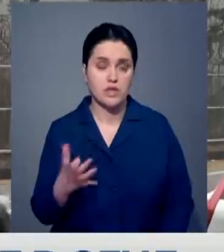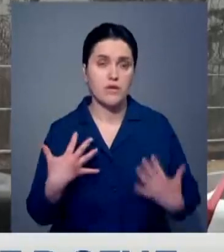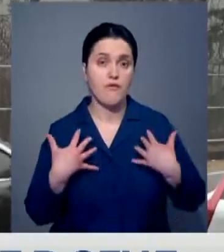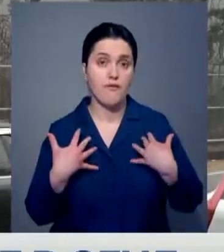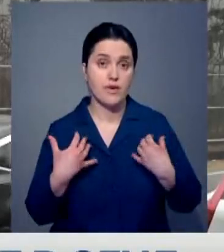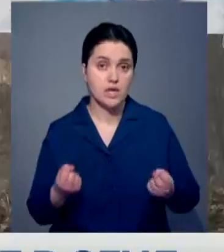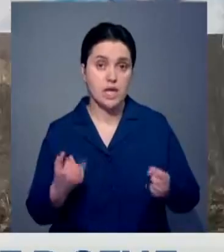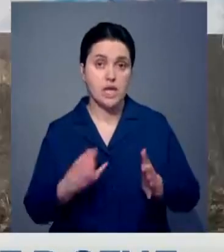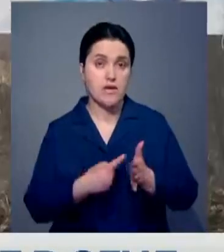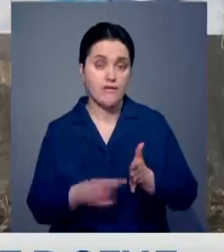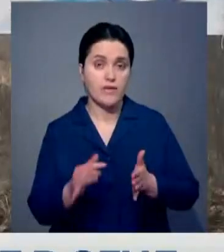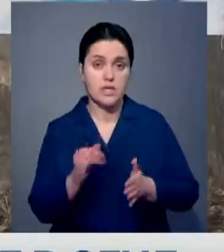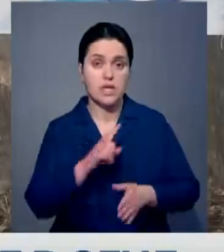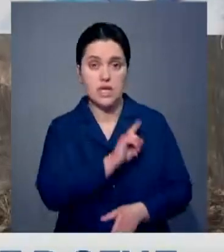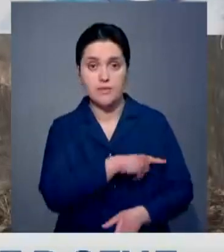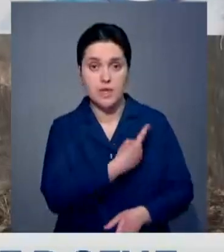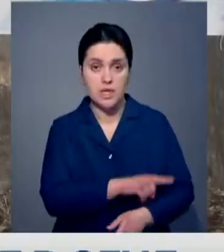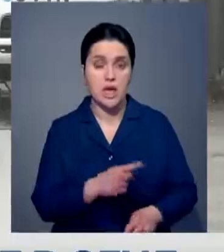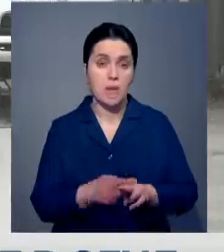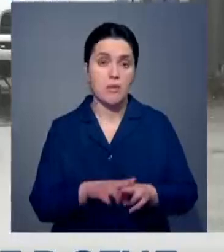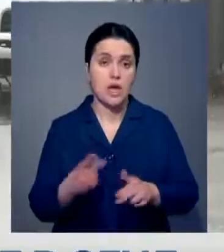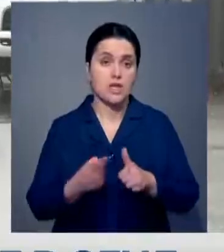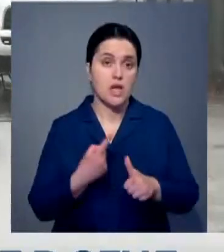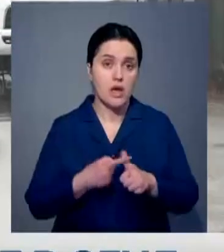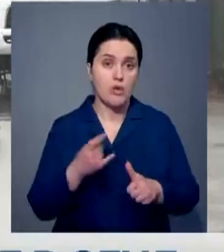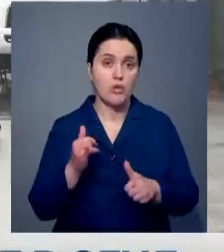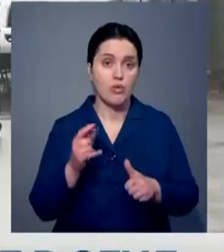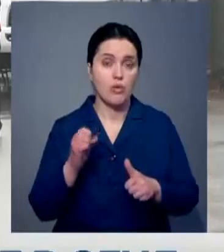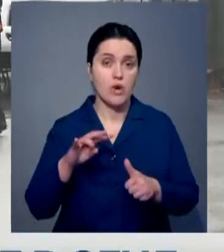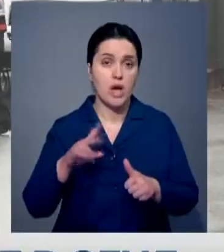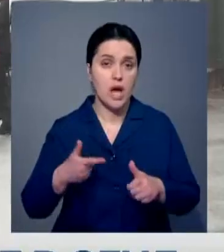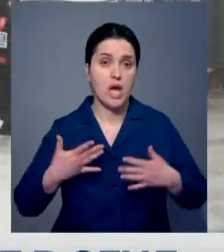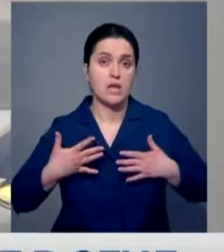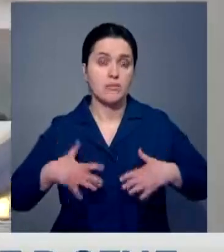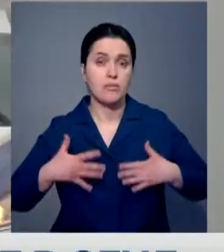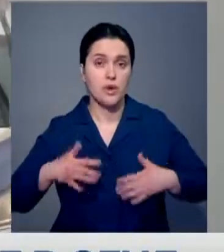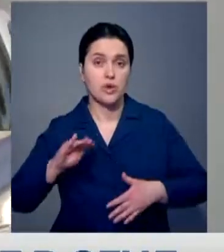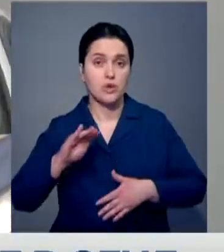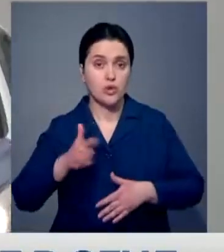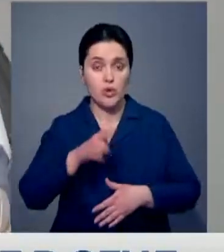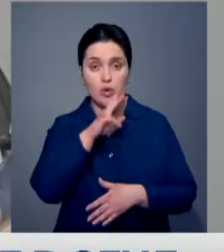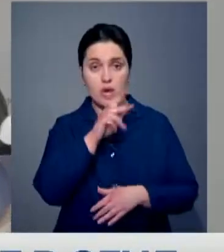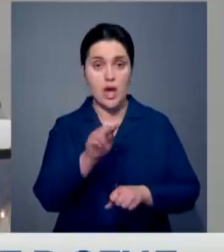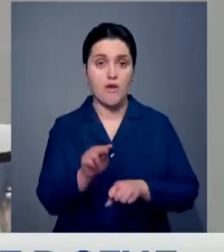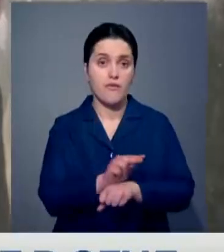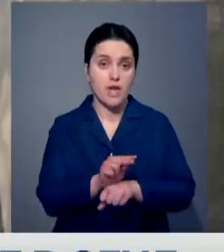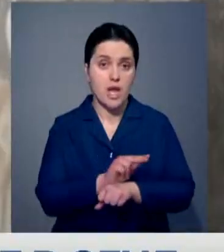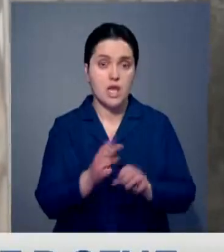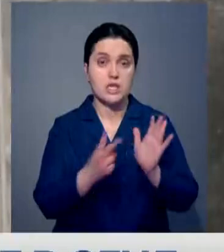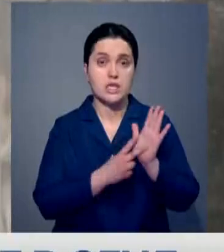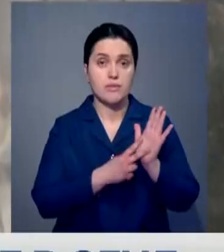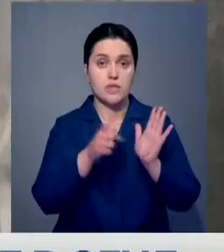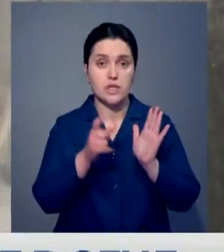коронавирусом, выздоровели и их выписали из больницы. Таким образом, на так называемой Уханьской пневмонии в Южной Корее